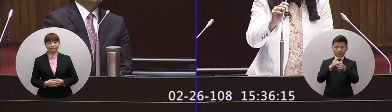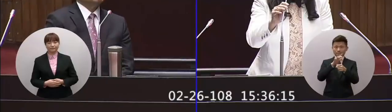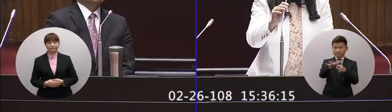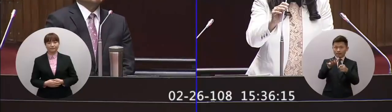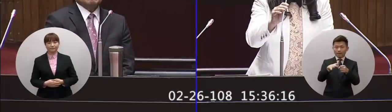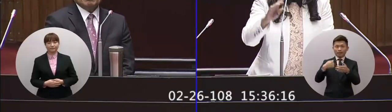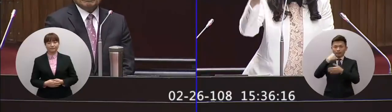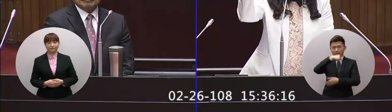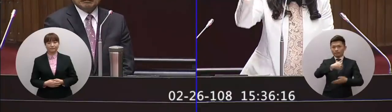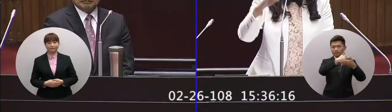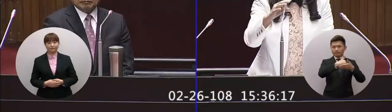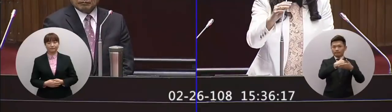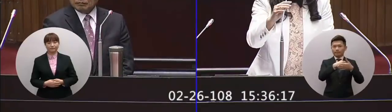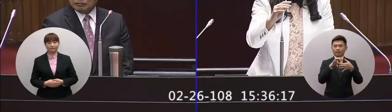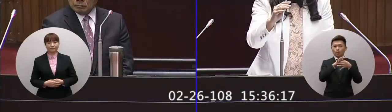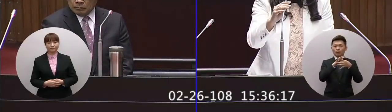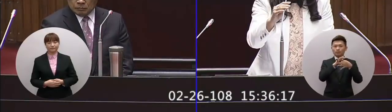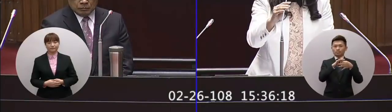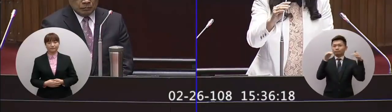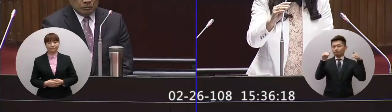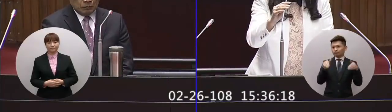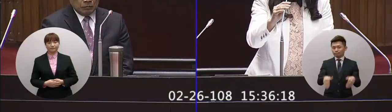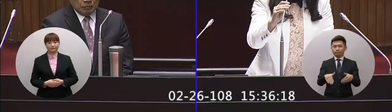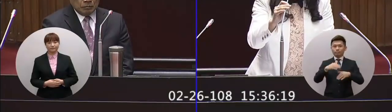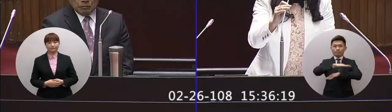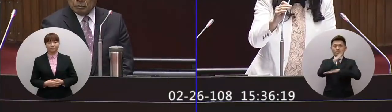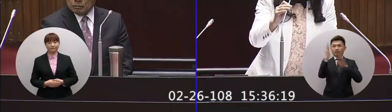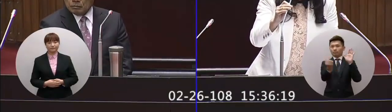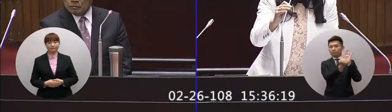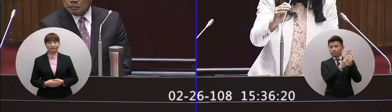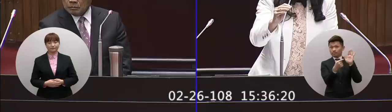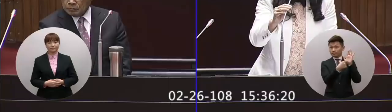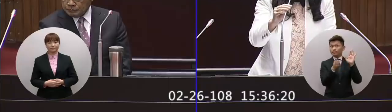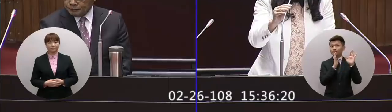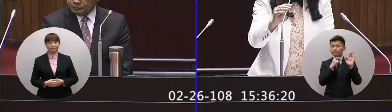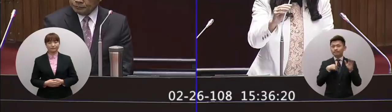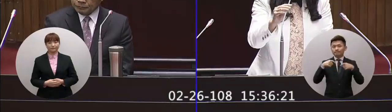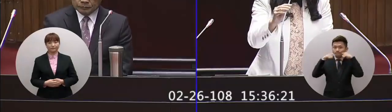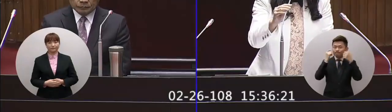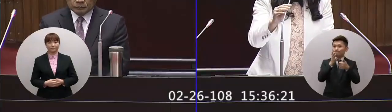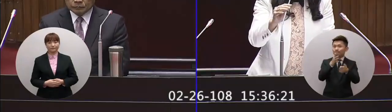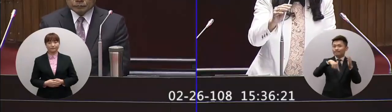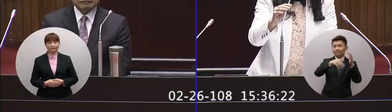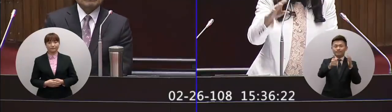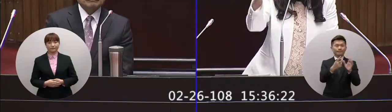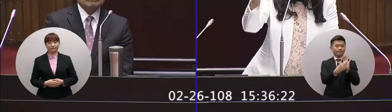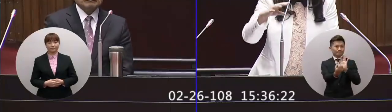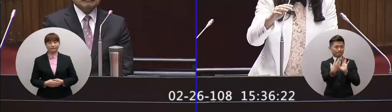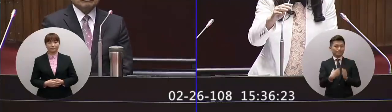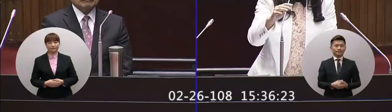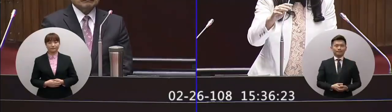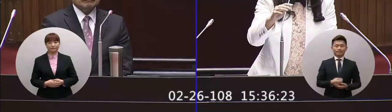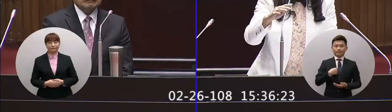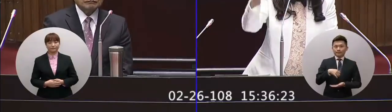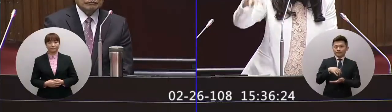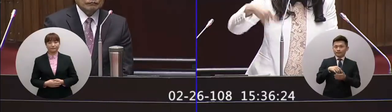全面倒退這是在報紙標題上面標下來的那今天我就想做兩岸的問題上面來請教我們院長那我先